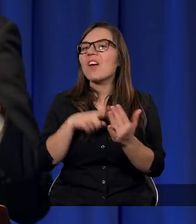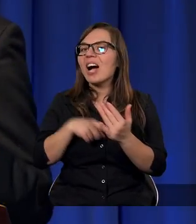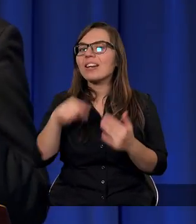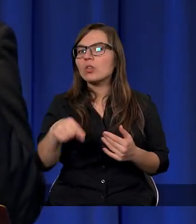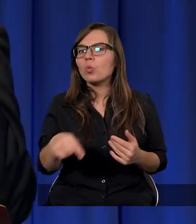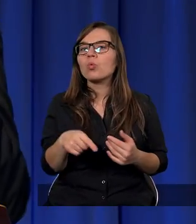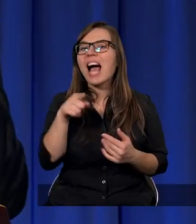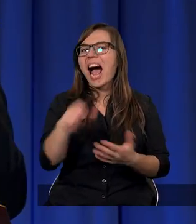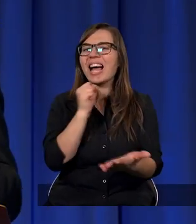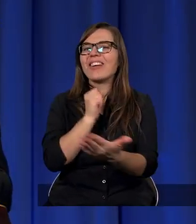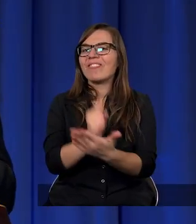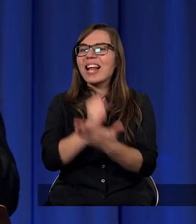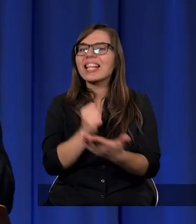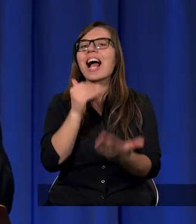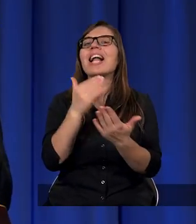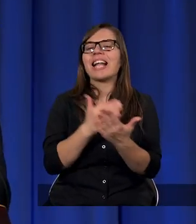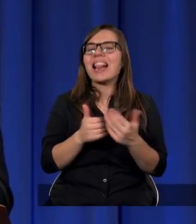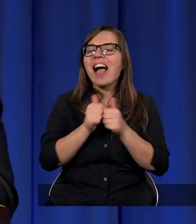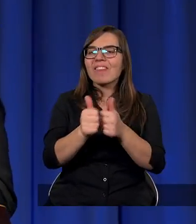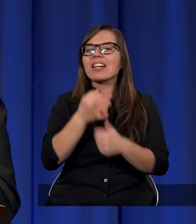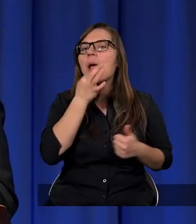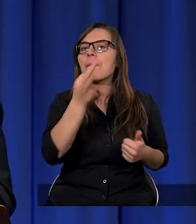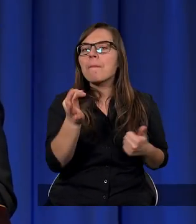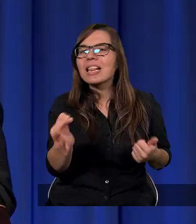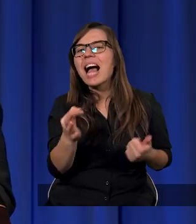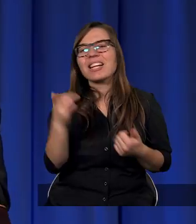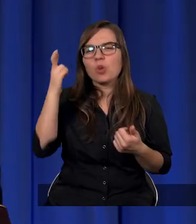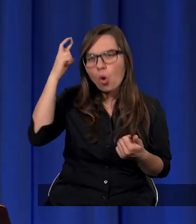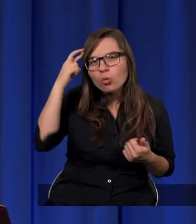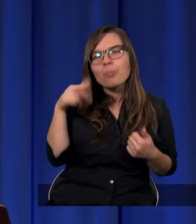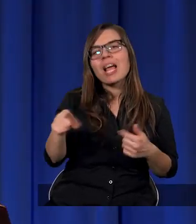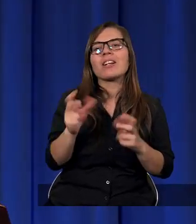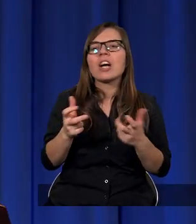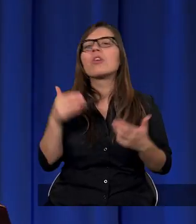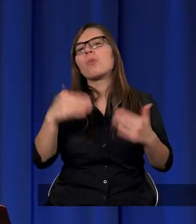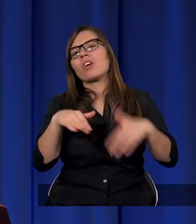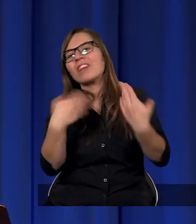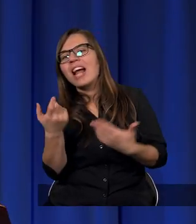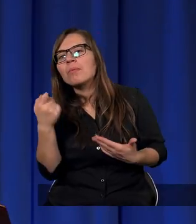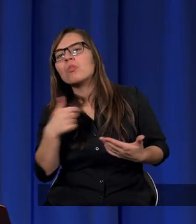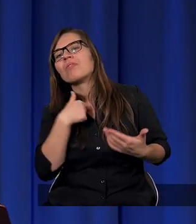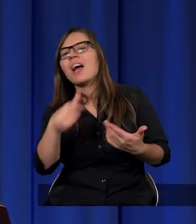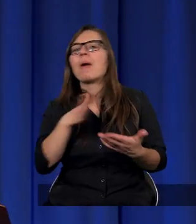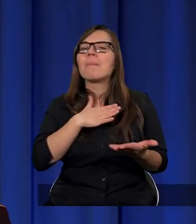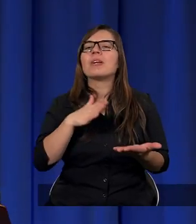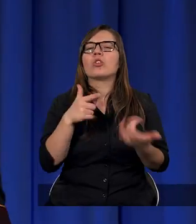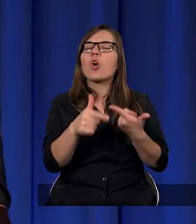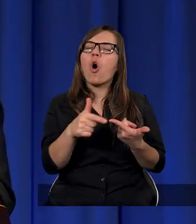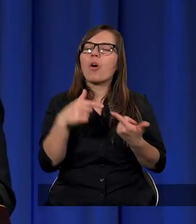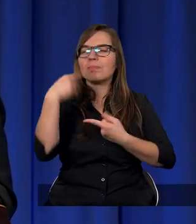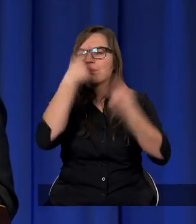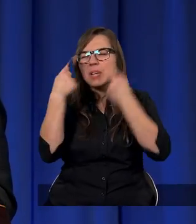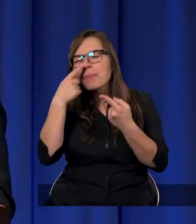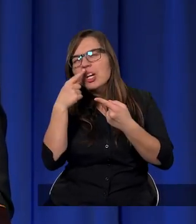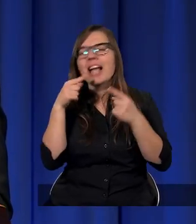ta kwestia, zadawanie pytań, próba zrozumienia, to, że w danym momencie ja mam coś ułożone w taki sposób, to nie